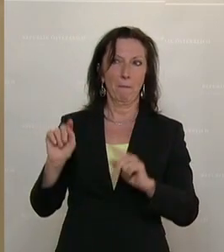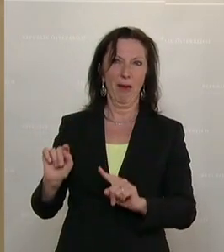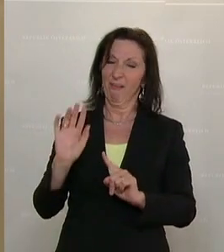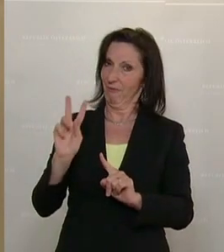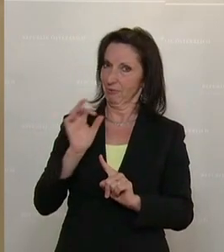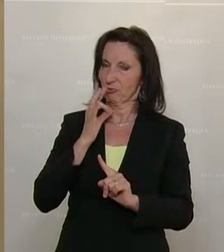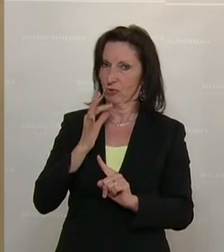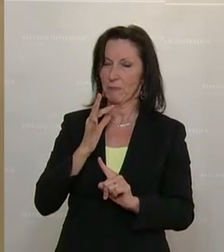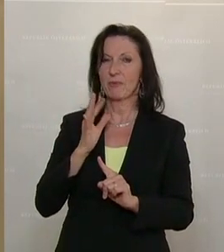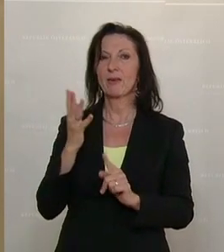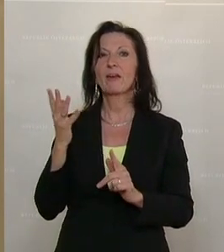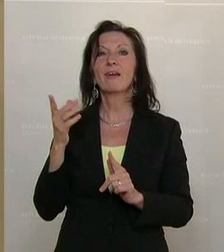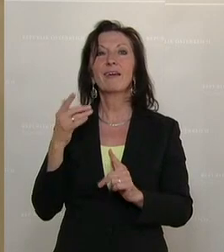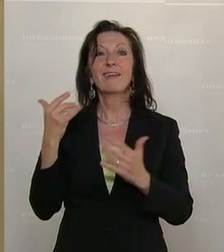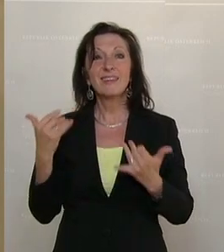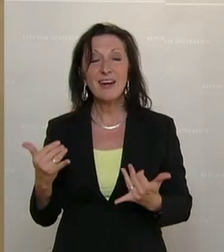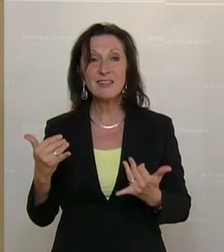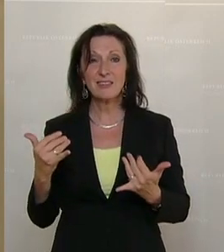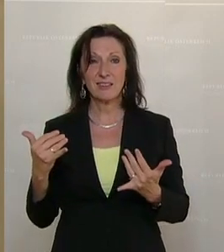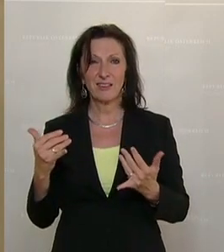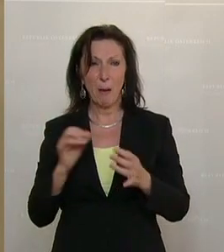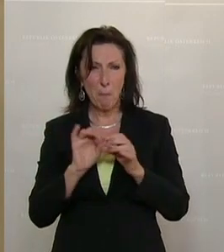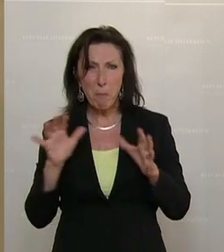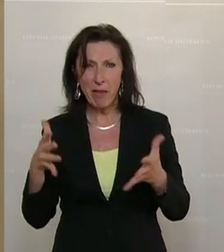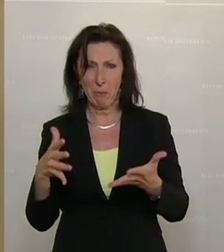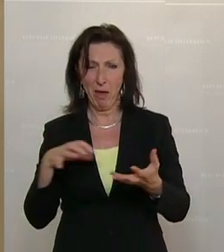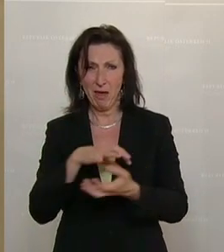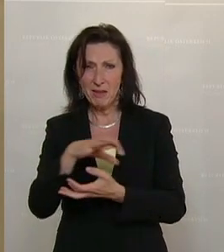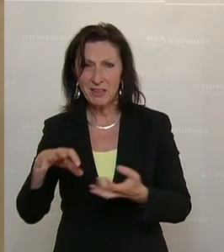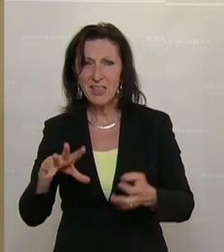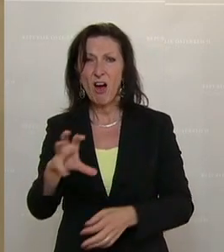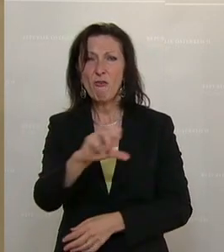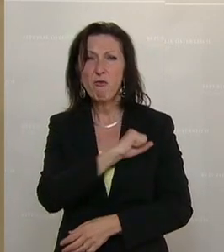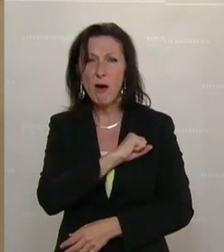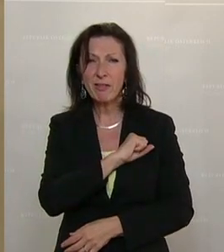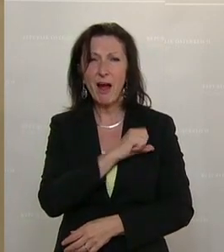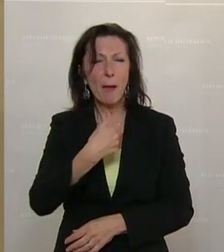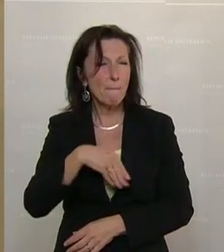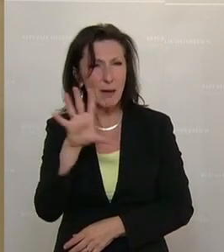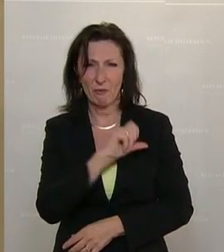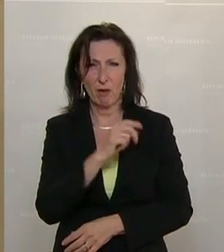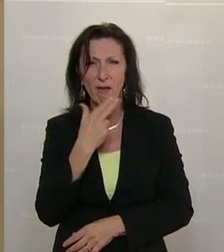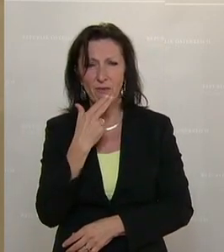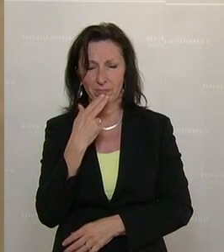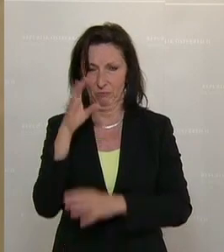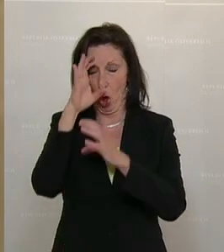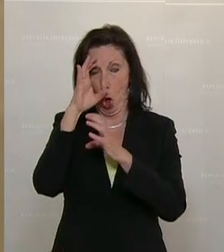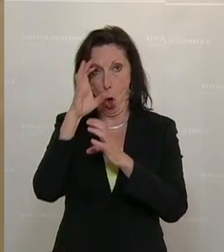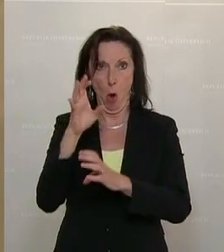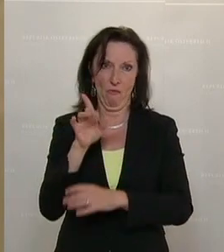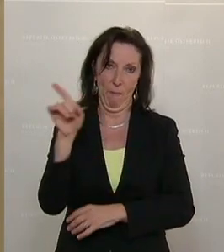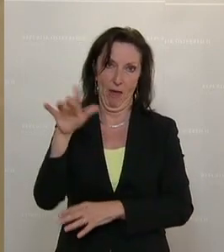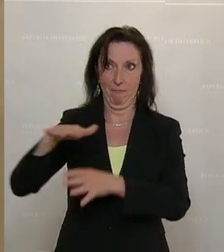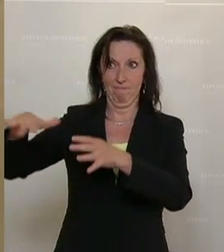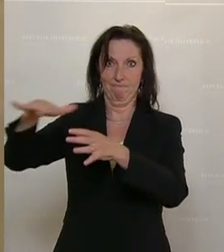nämlich, dass die Profiteure aus dieser ganzen Pandemie in den Kreisen der ÖVP sitzen. Die ÖVP und ihre Netzwerke